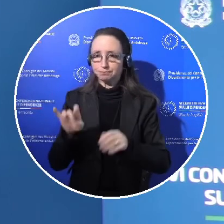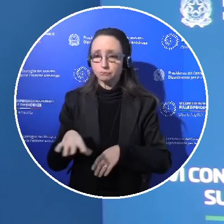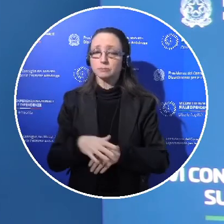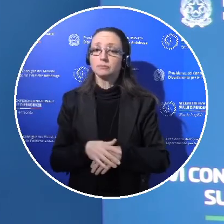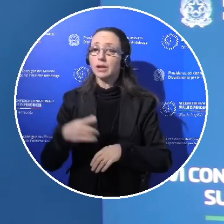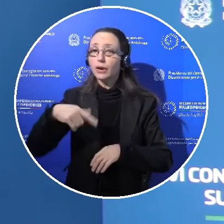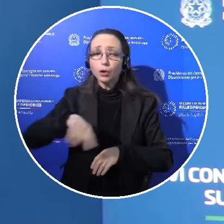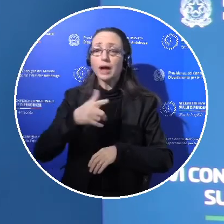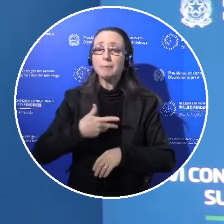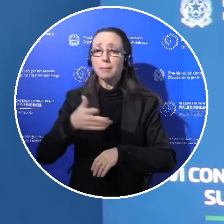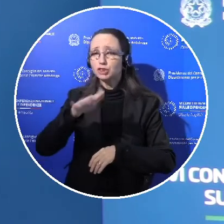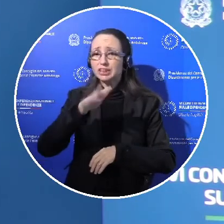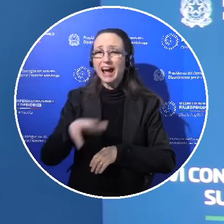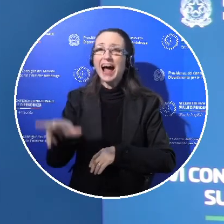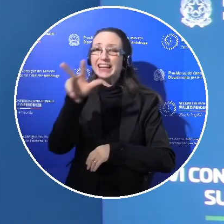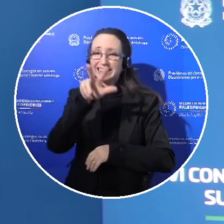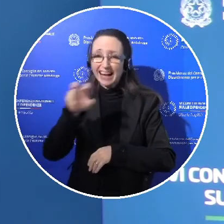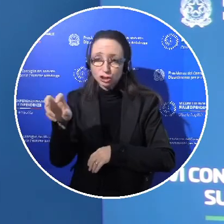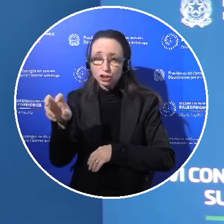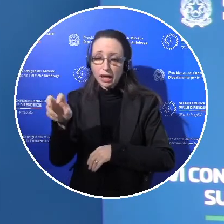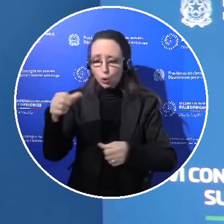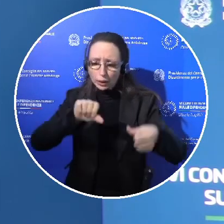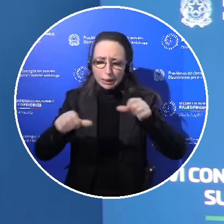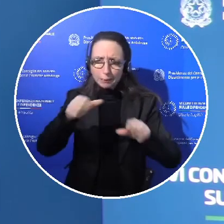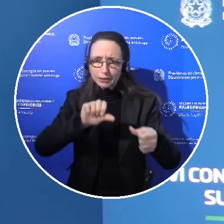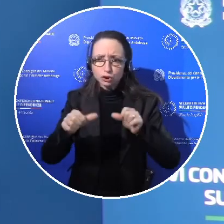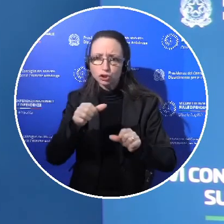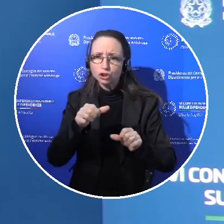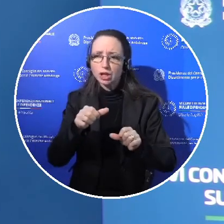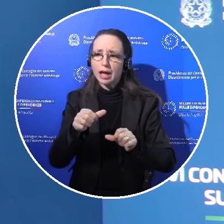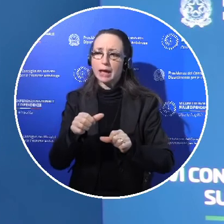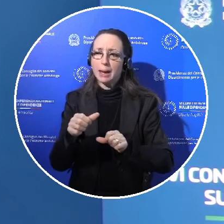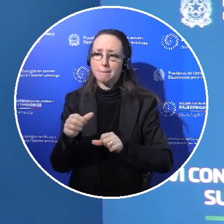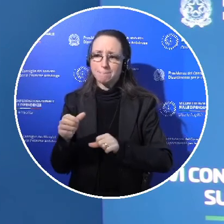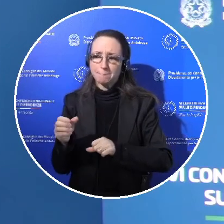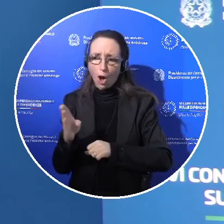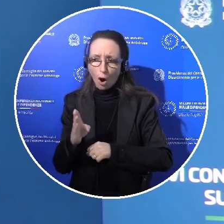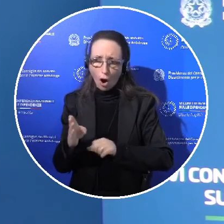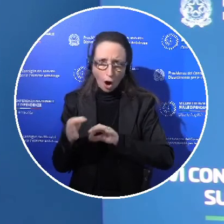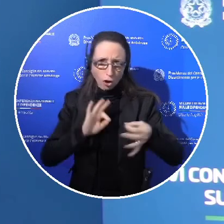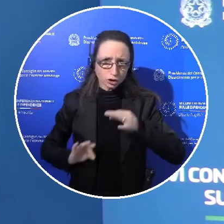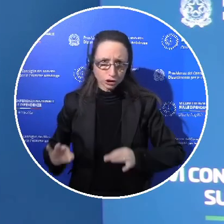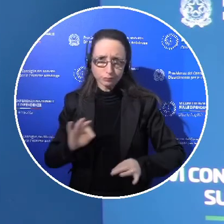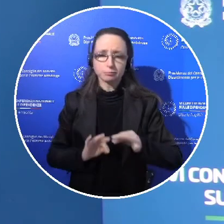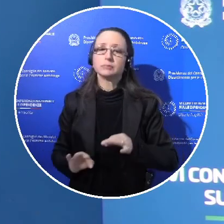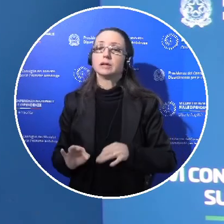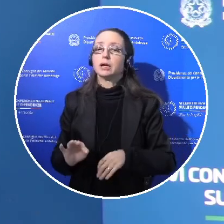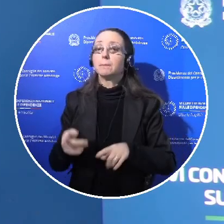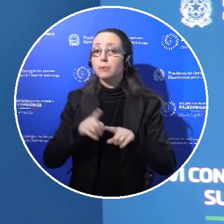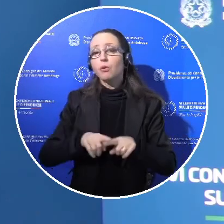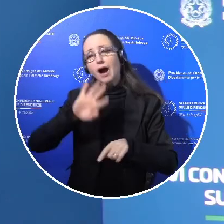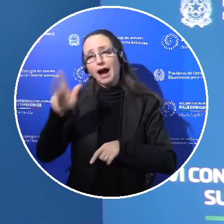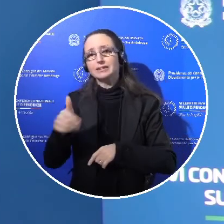300 tra chimici e biologi, ne stiamo assumendo con un concorso che è in fase di completamento ulteriori 150.